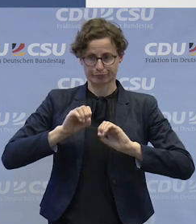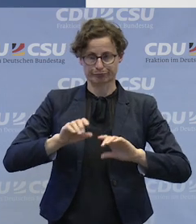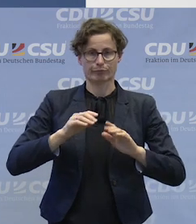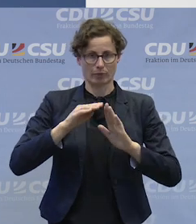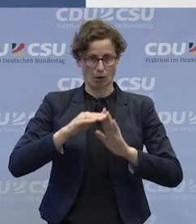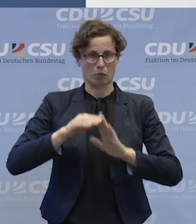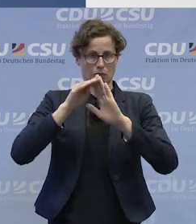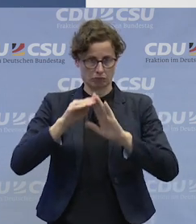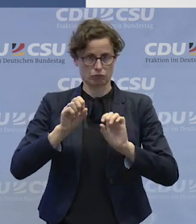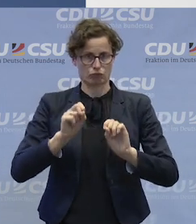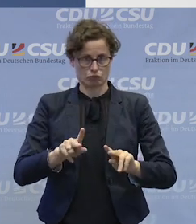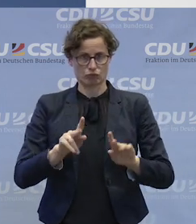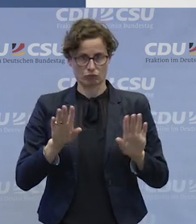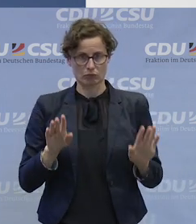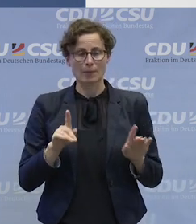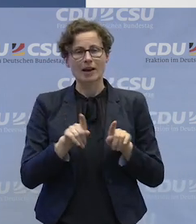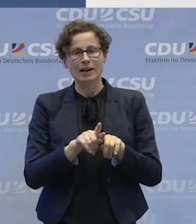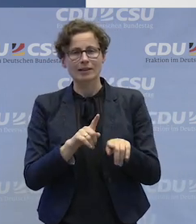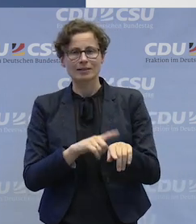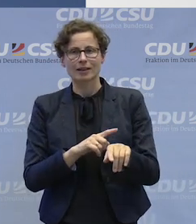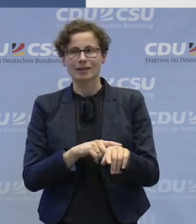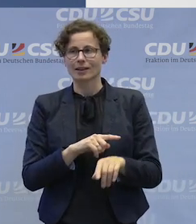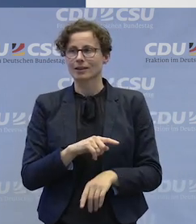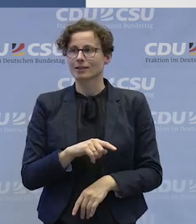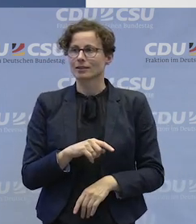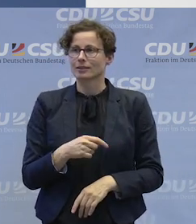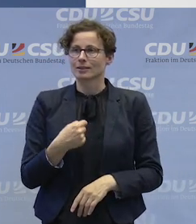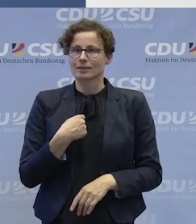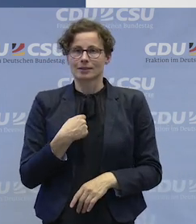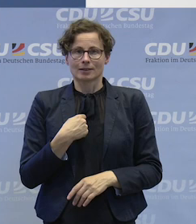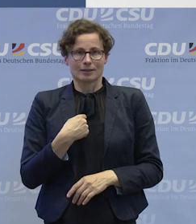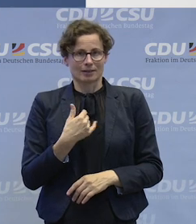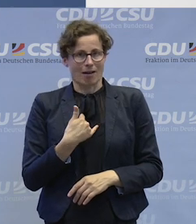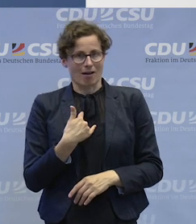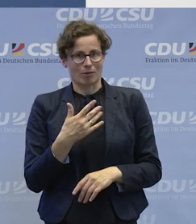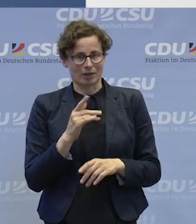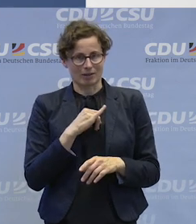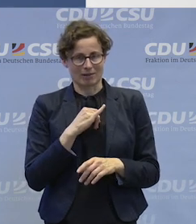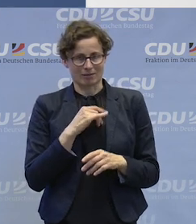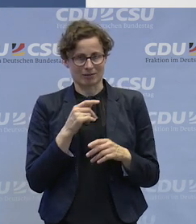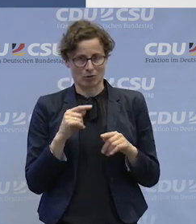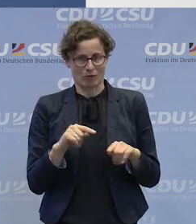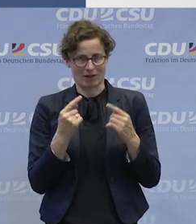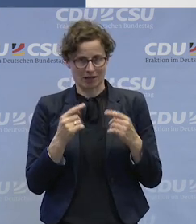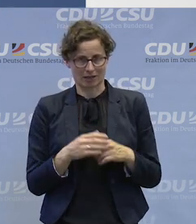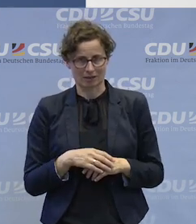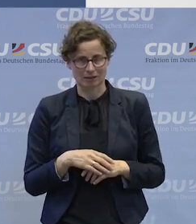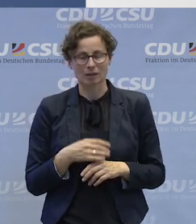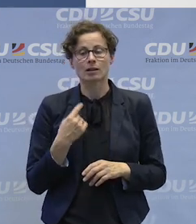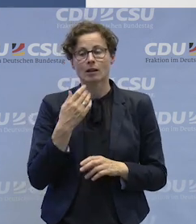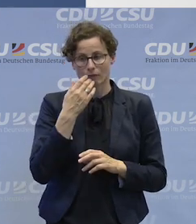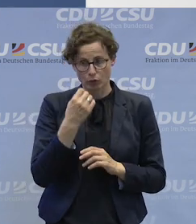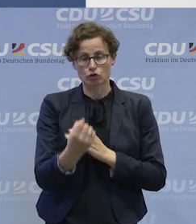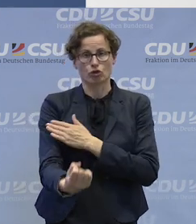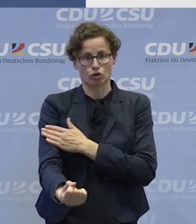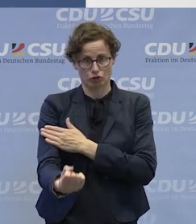unterstützen, sind aber gleichzeitig auch immer in so einem Interessenkonflikt, weil wir wollen den Werkstattrat ja stärken, dass er